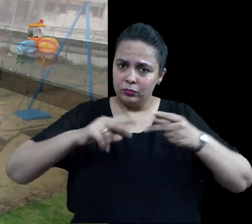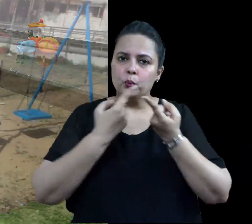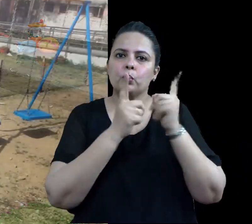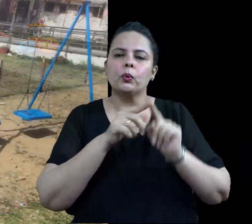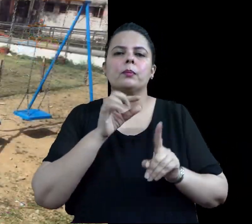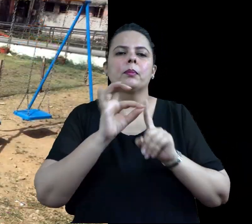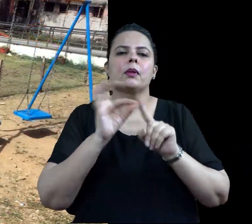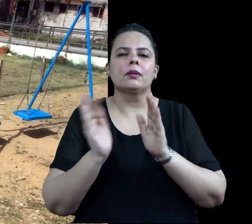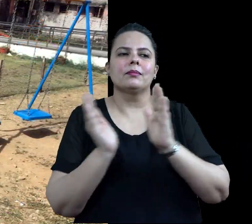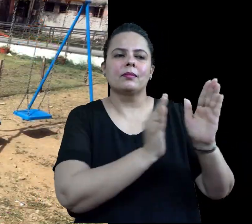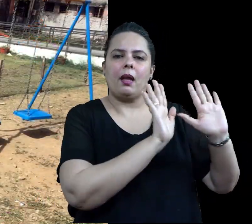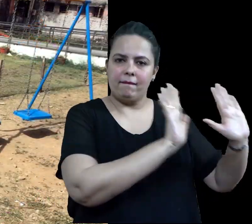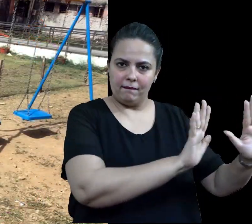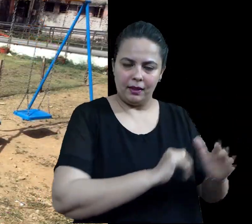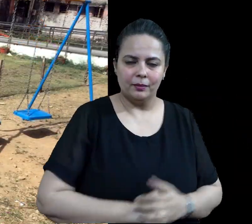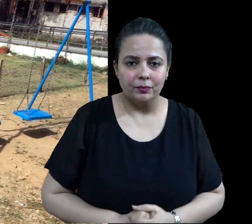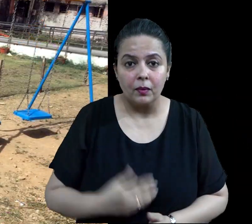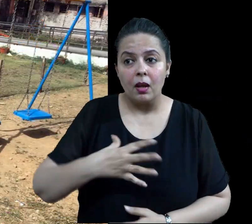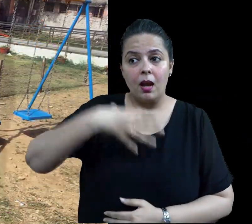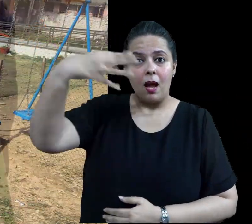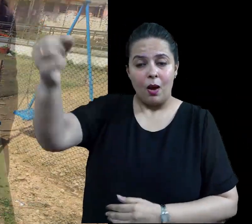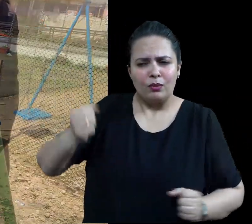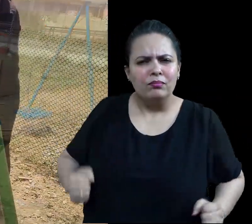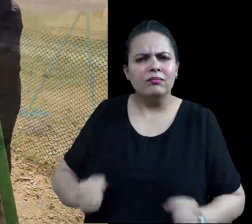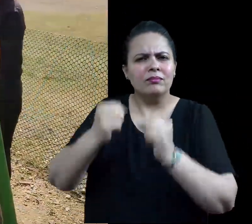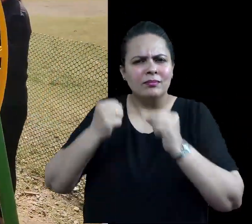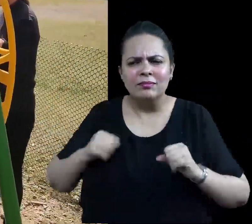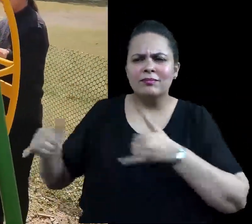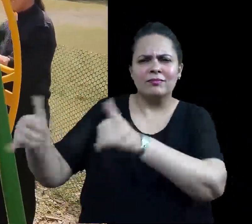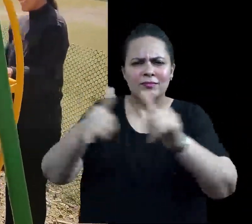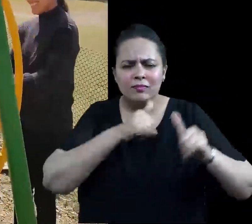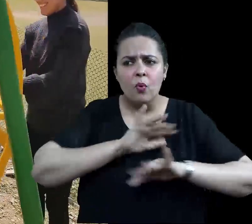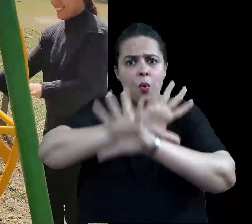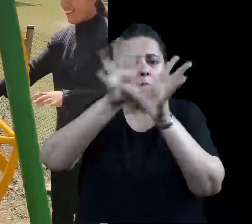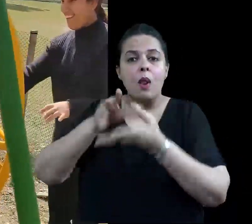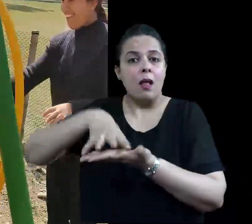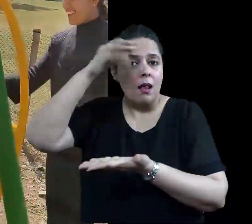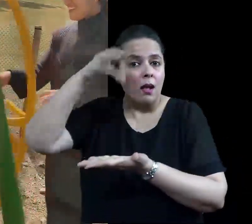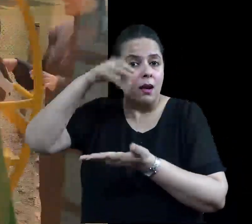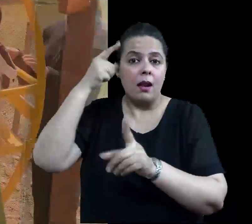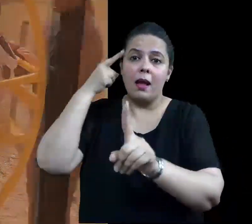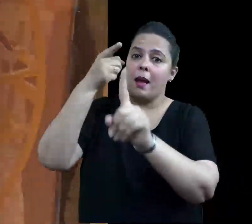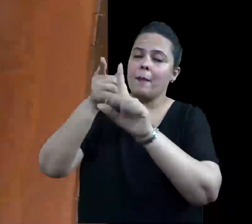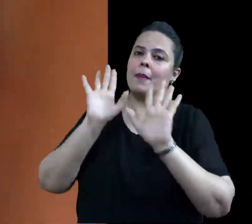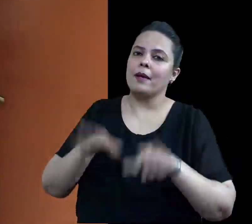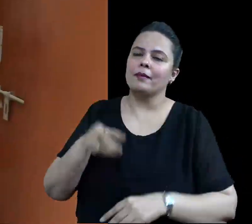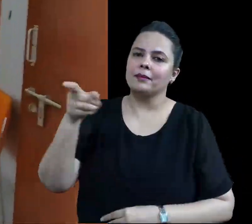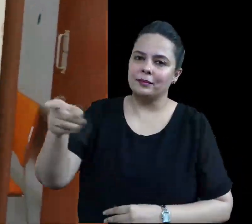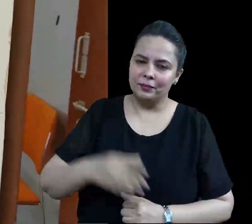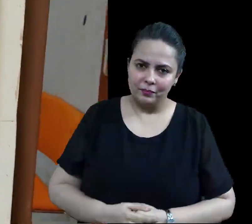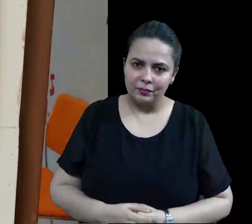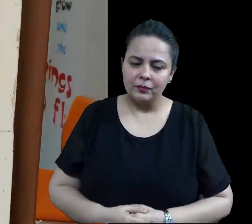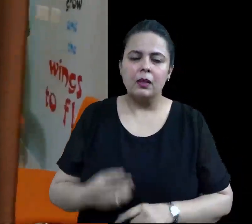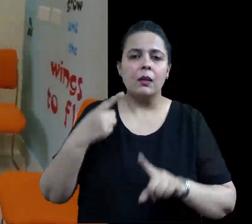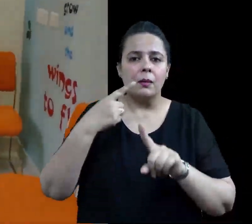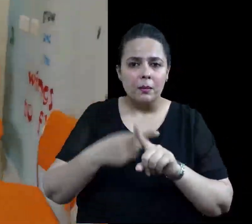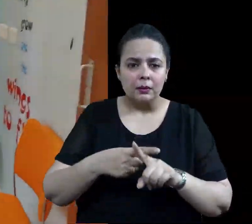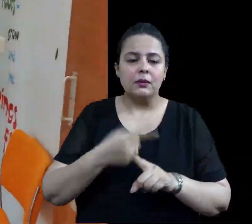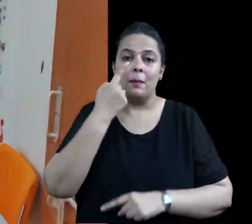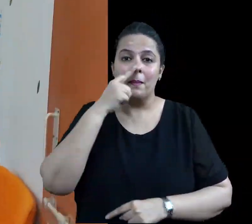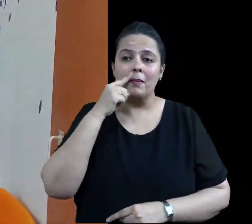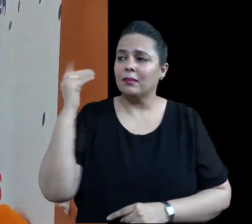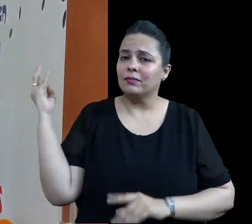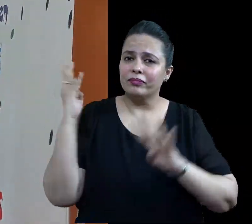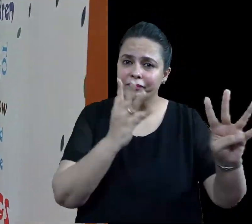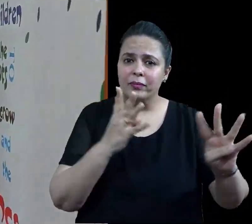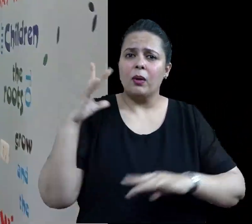इस बायक रिडास्थल में अनेक प्रकार की प्ले थरेपी दी जाएगी। शीग्र हस्तक्षेप केंद्र में अभिभावक प्रतीक्षाले है और